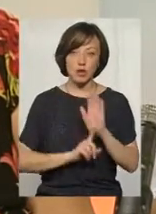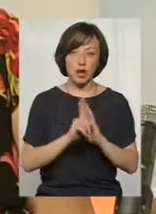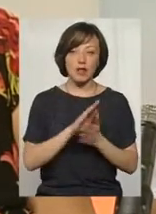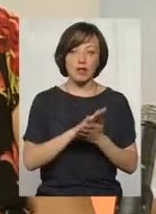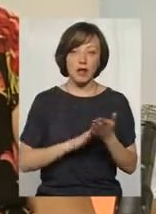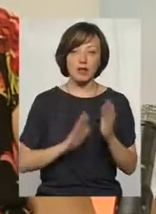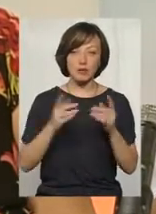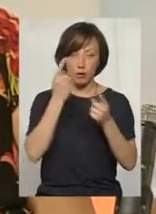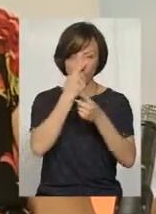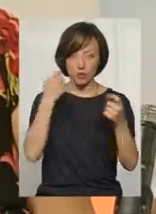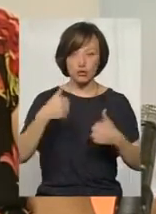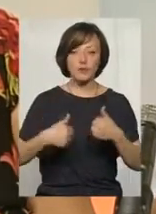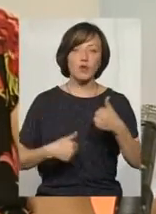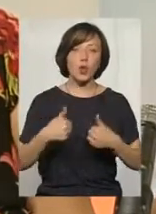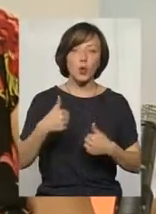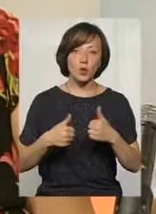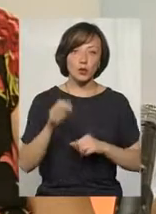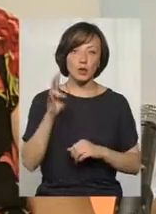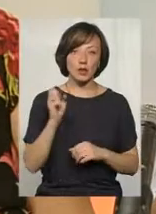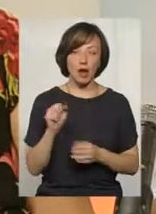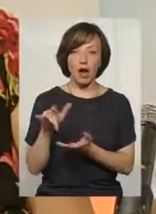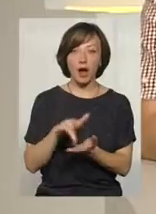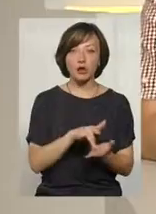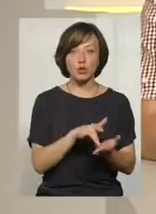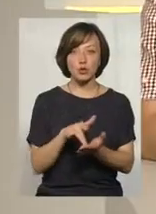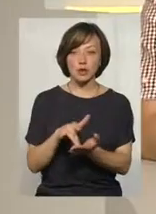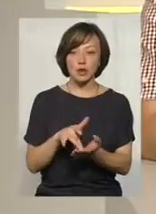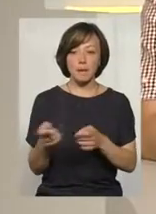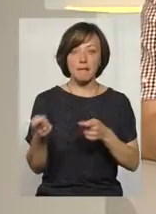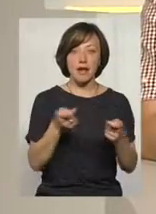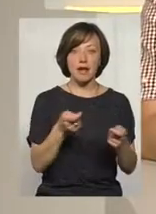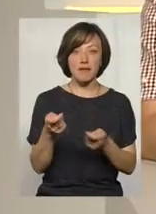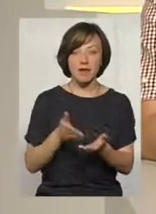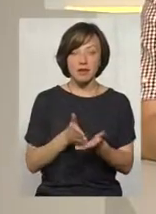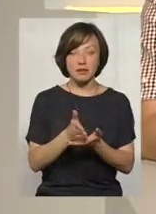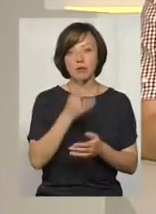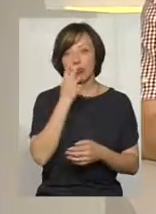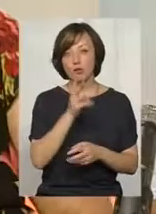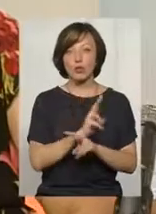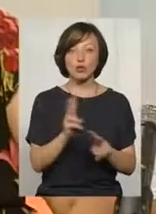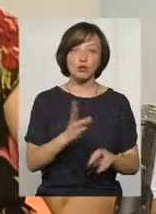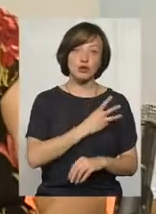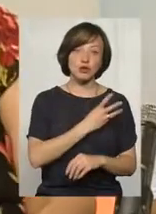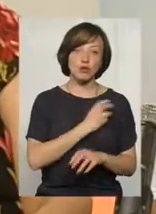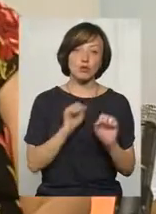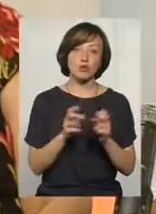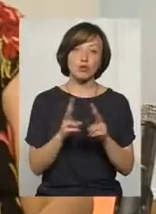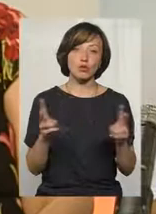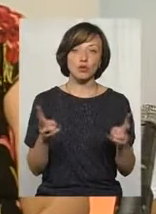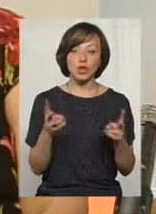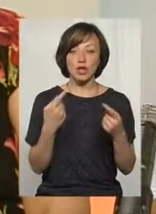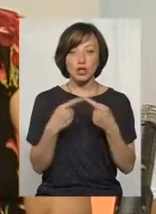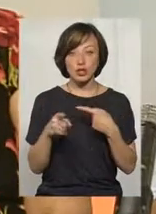Далі ми будемо оголошувати конкурс на екскурсні перевезення і будемо бачити, можливо, хтось виявить бажання, можливо, хтось якусь